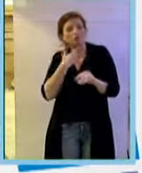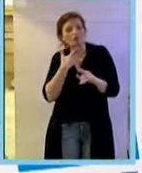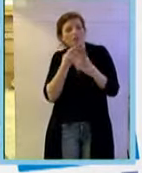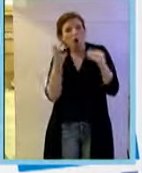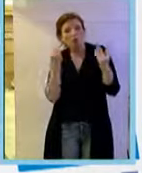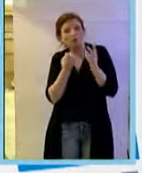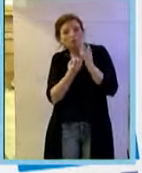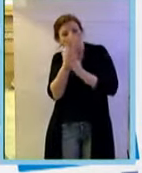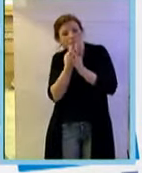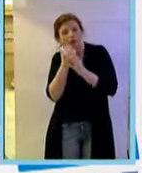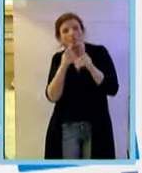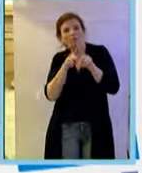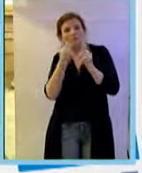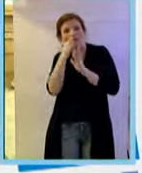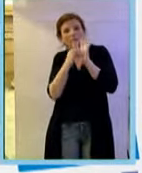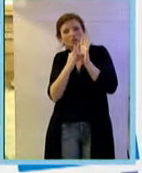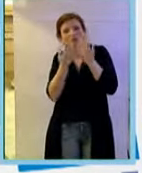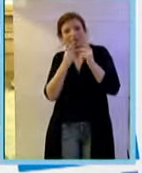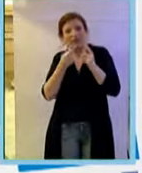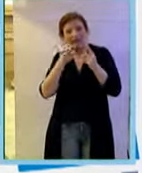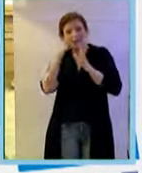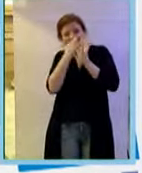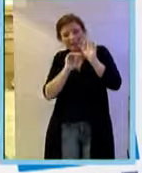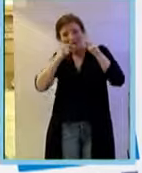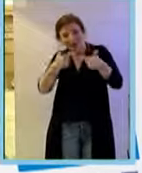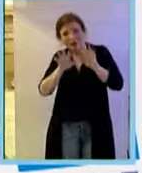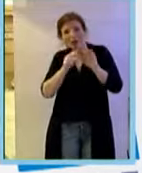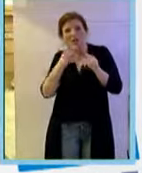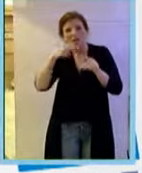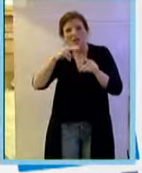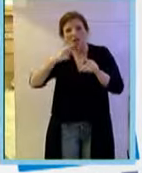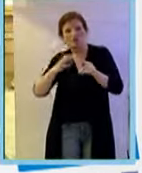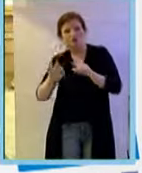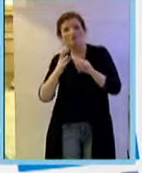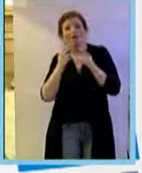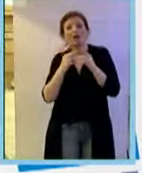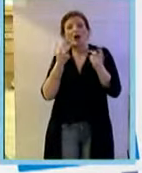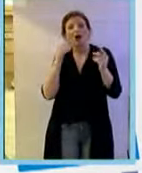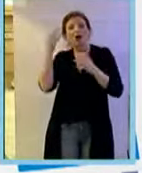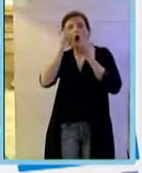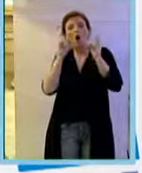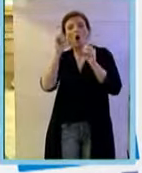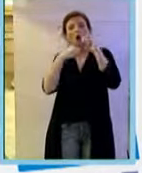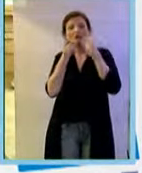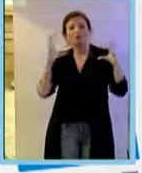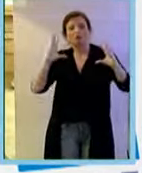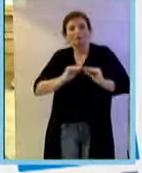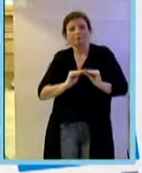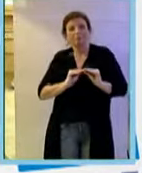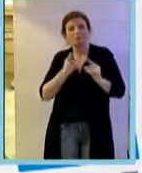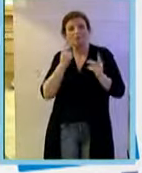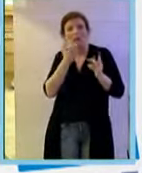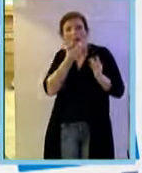fattori che appregolano il VEGF nell'ambiente microinvente tumorale. L'ipossia è uno dei fattori più importanti.